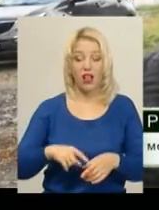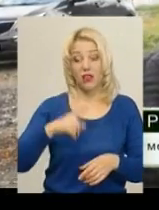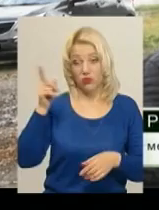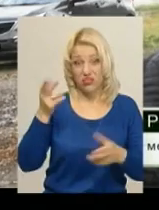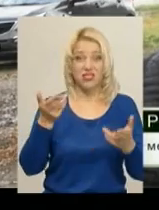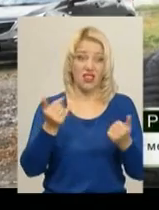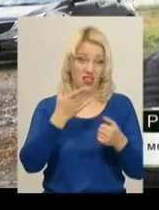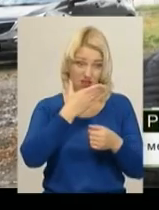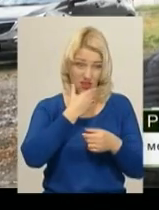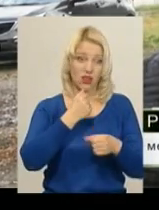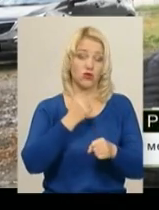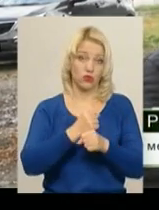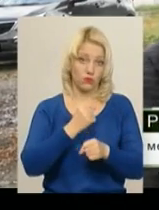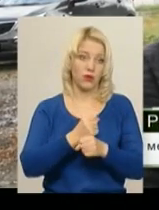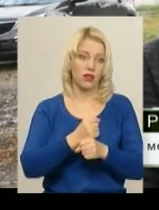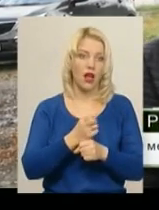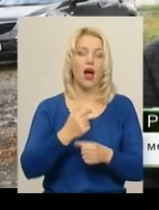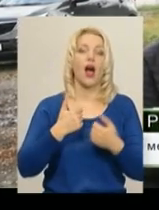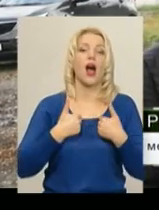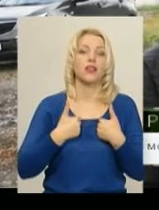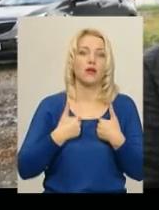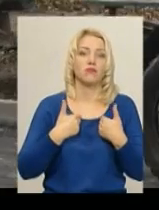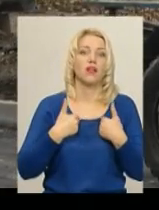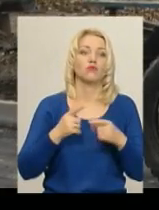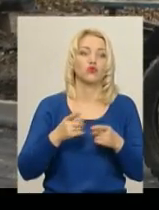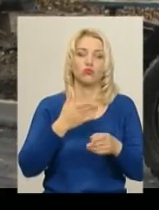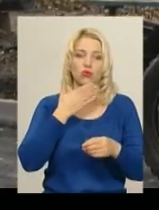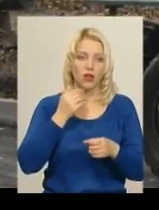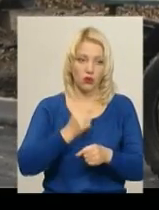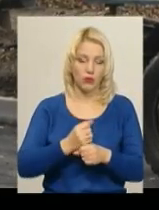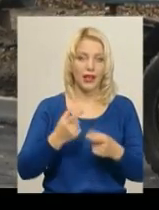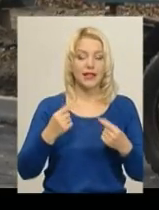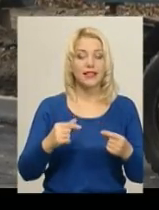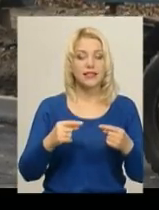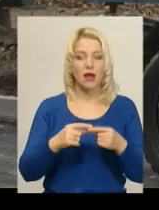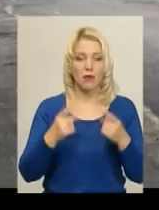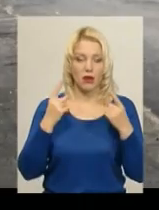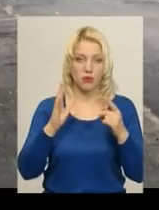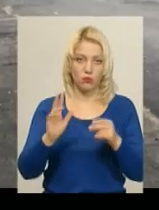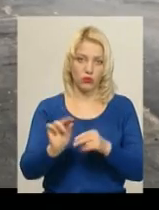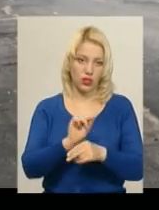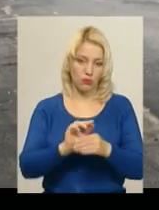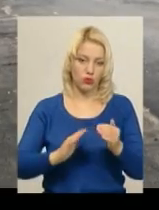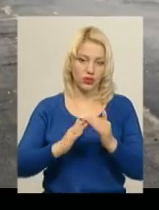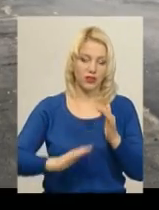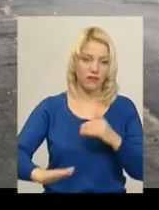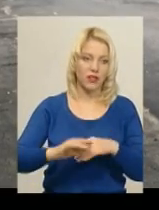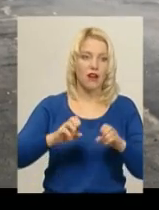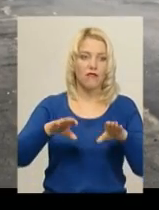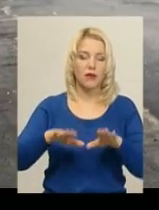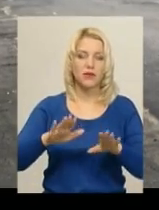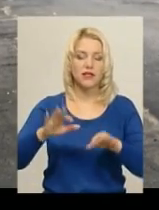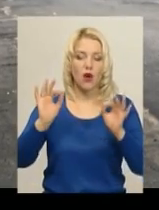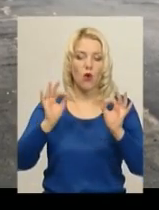так, гарно зробили, а нам чому не роблять? Де саме капітально ремонтуватимуть двір, вирішують після осіннього